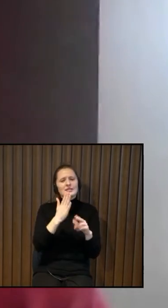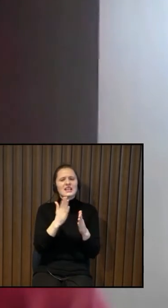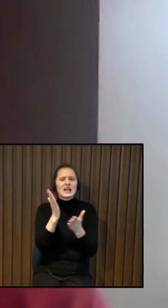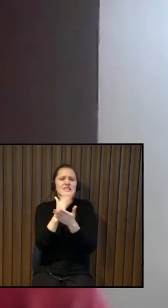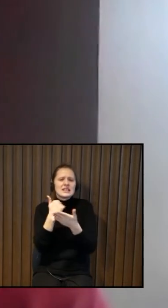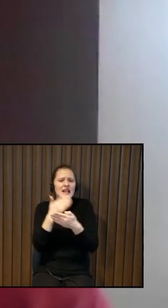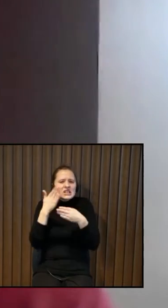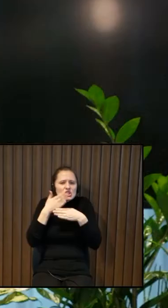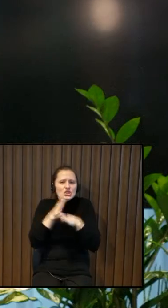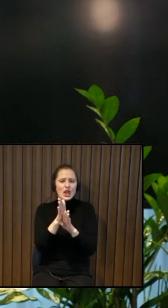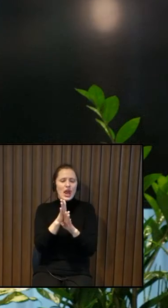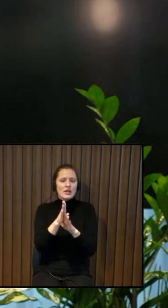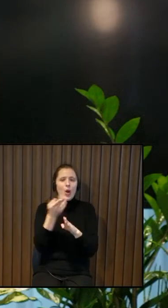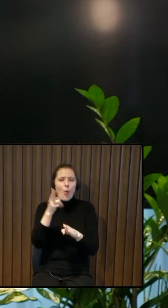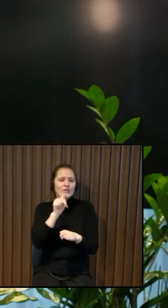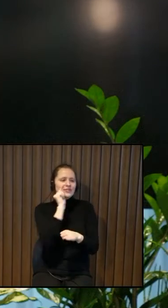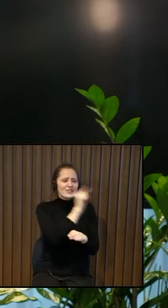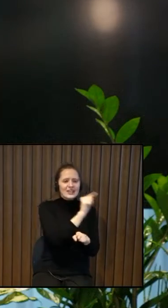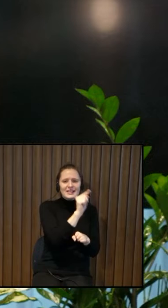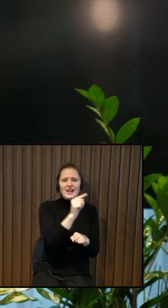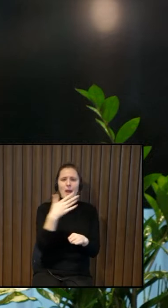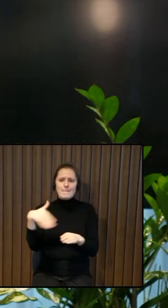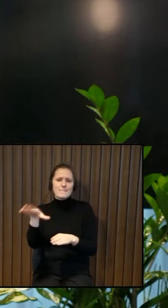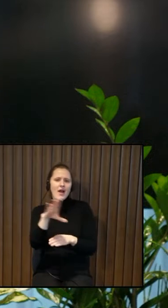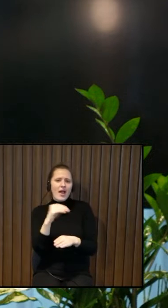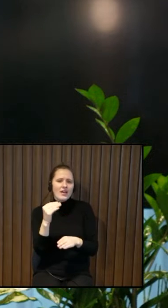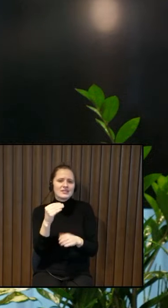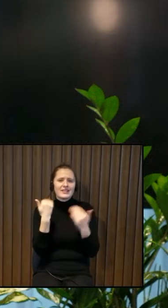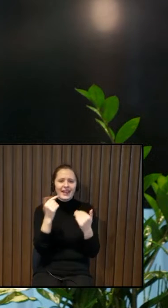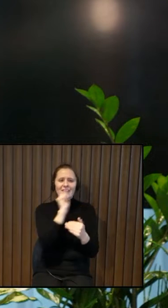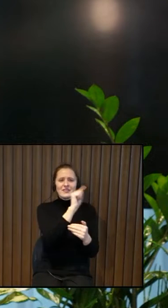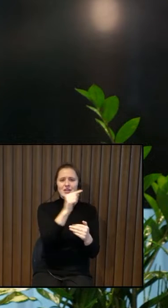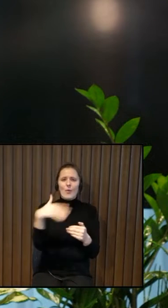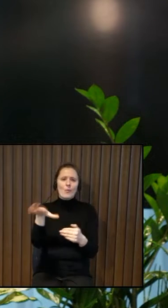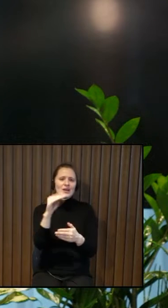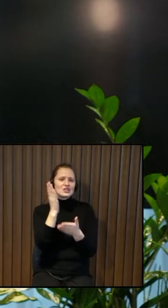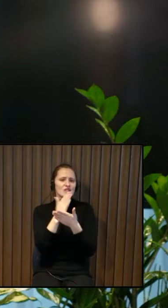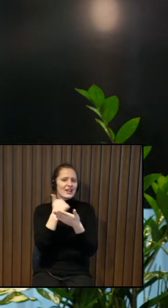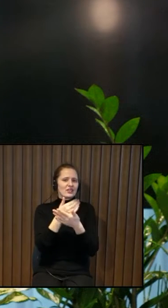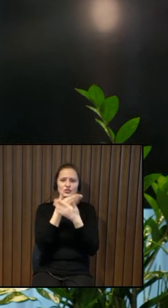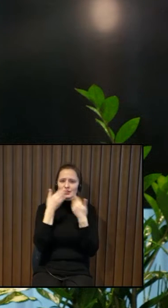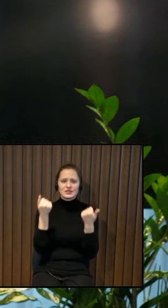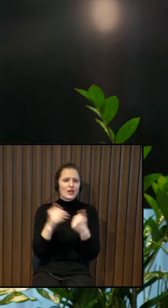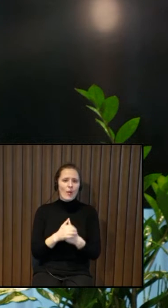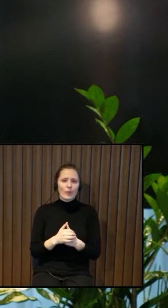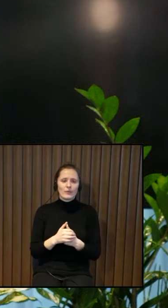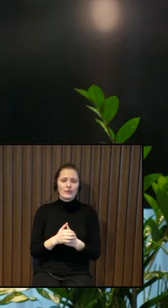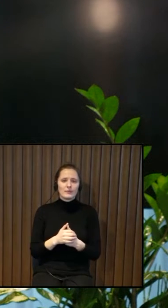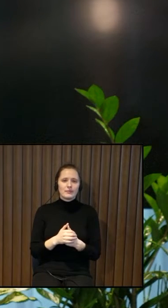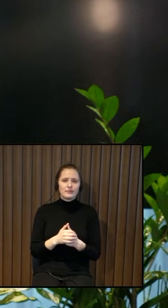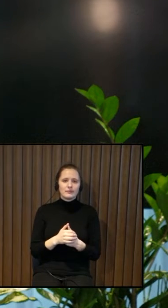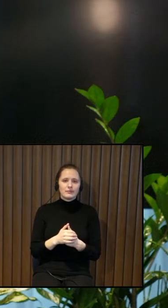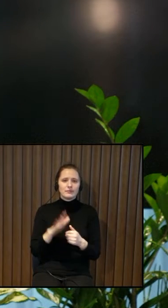tā kā šķeļi un tie viņi un mēs un kaut kā. Tagad šāda viņa un mēs dalīšana taču vairs nepastāv, tad, kad ir